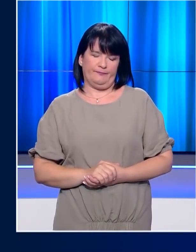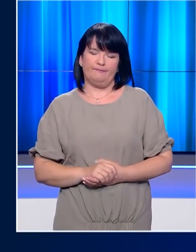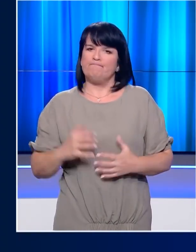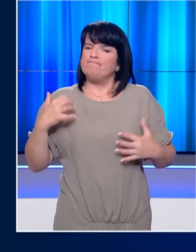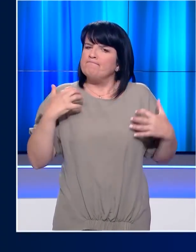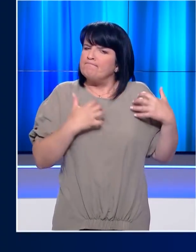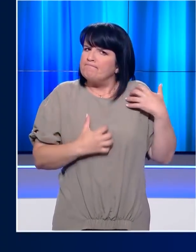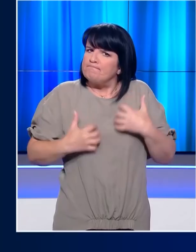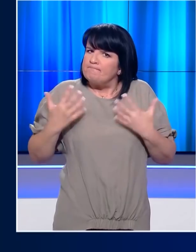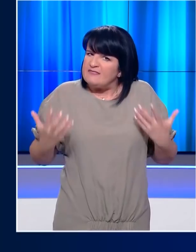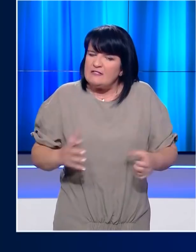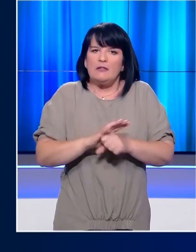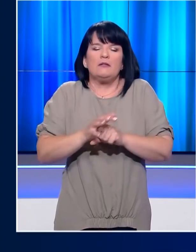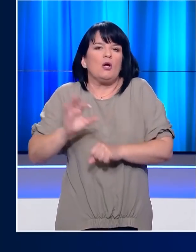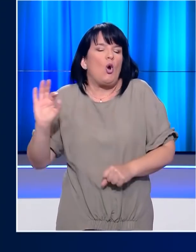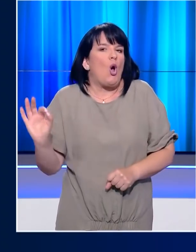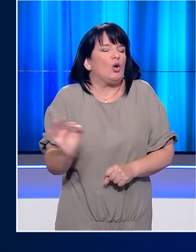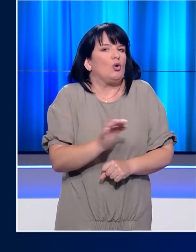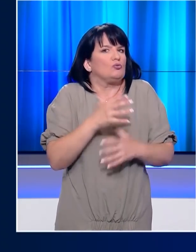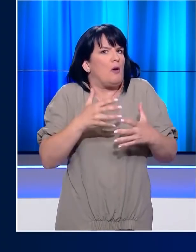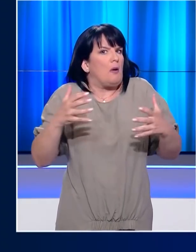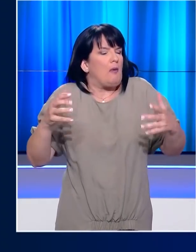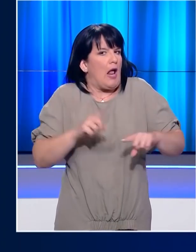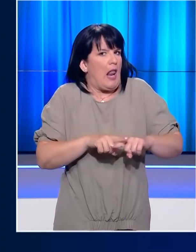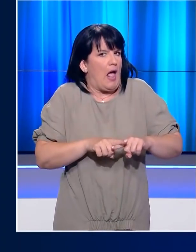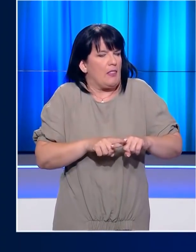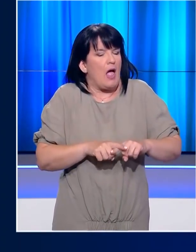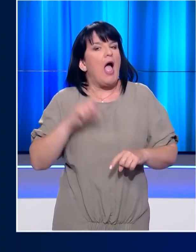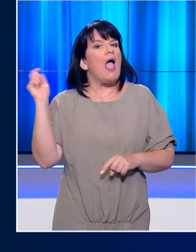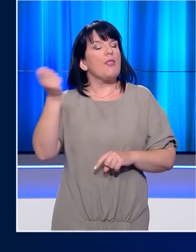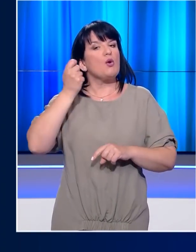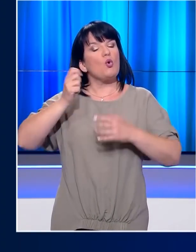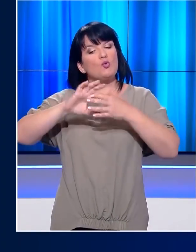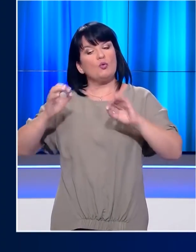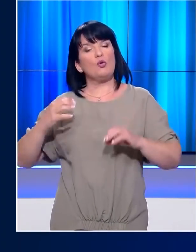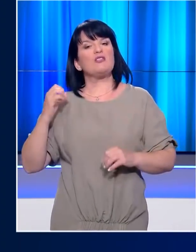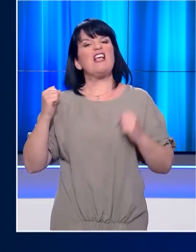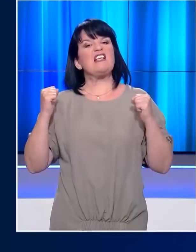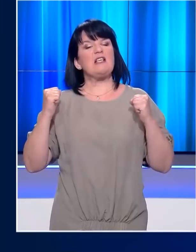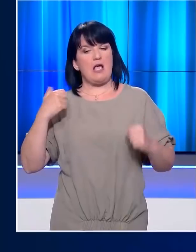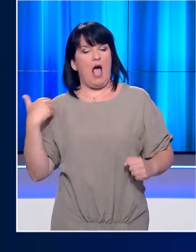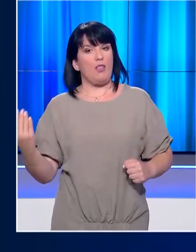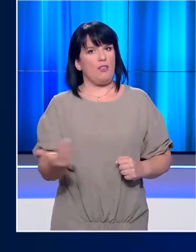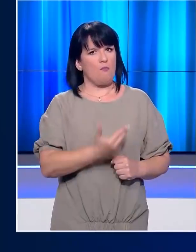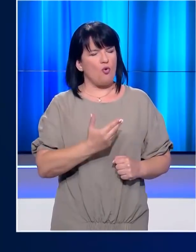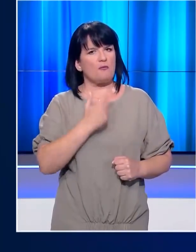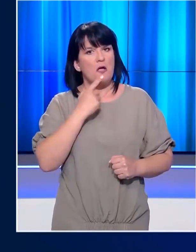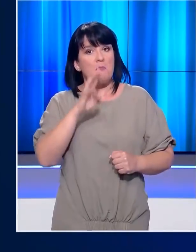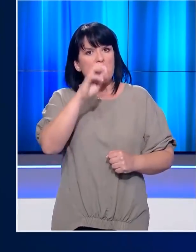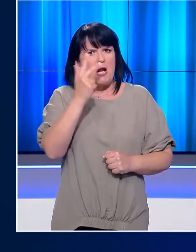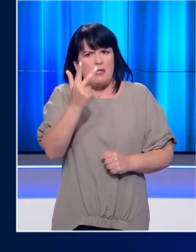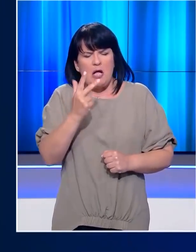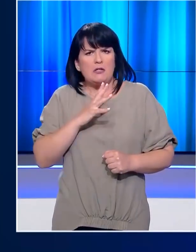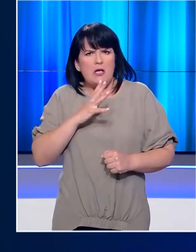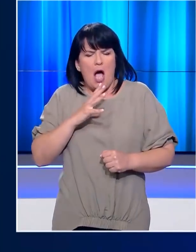Ανησυχία προκαλεί η αύξηση των κρουσμάτων κορονοϊού στη χώρα μας με τον Εθνικό Οργανισμό Δημόσιας Υγείας να ανακοινώνει άλλα 43 τις